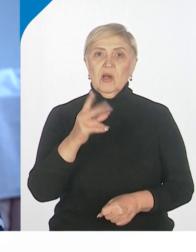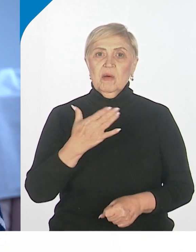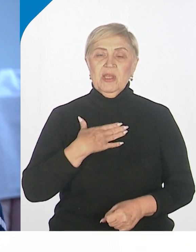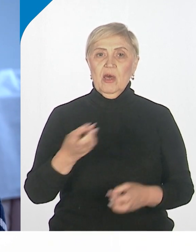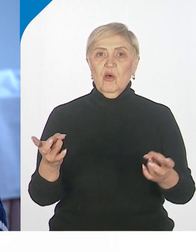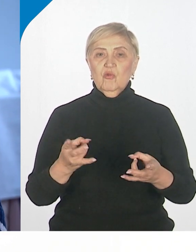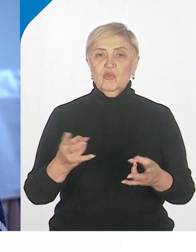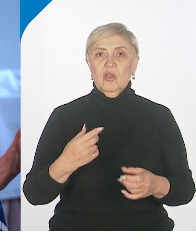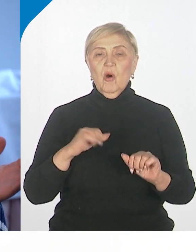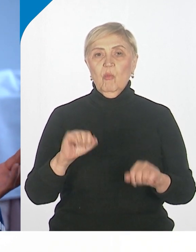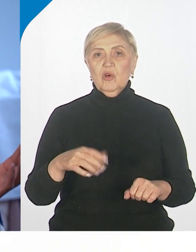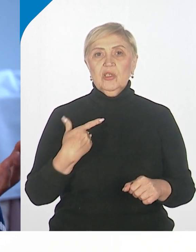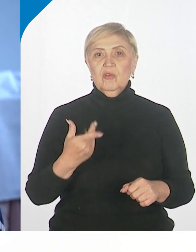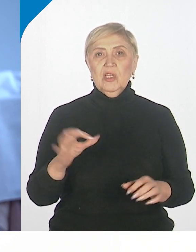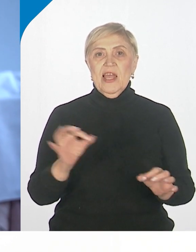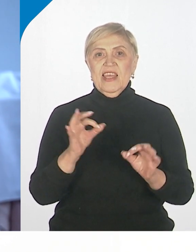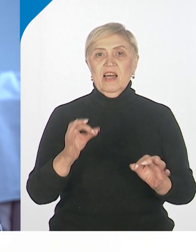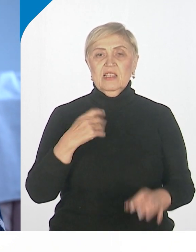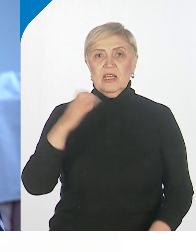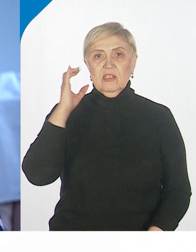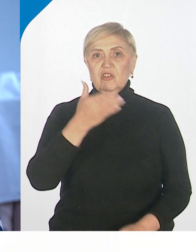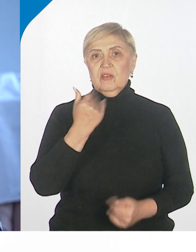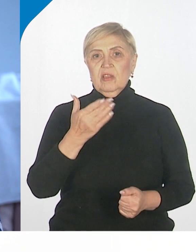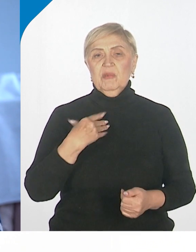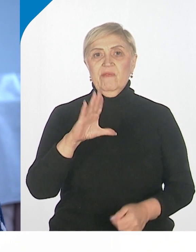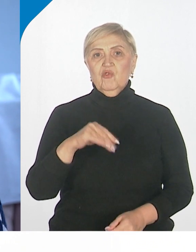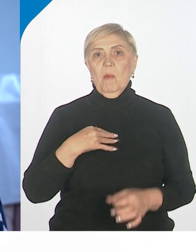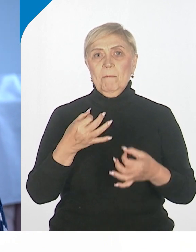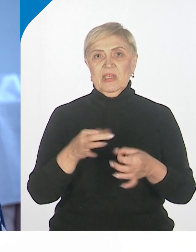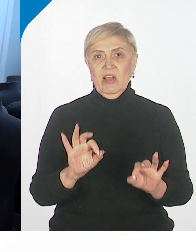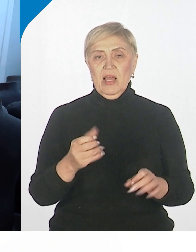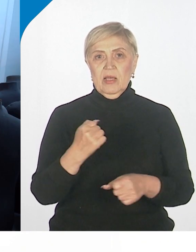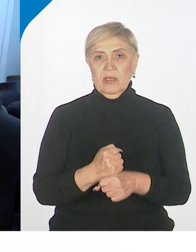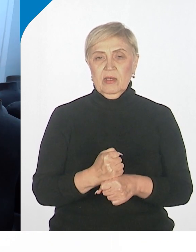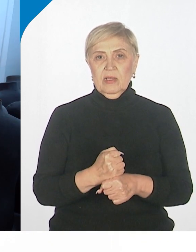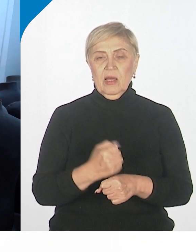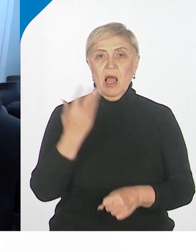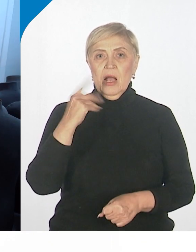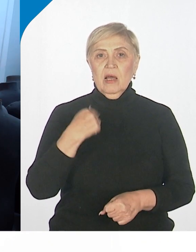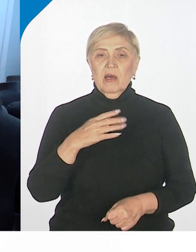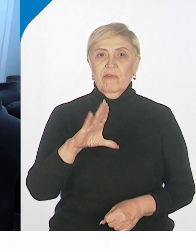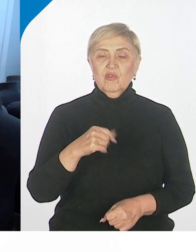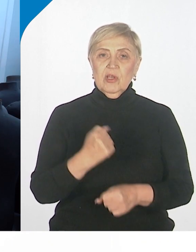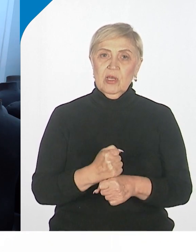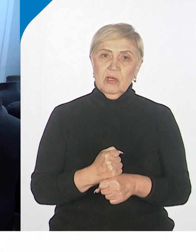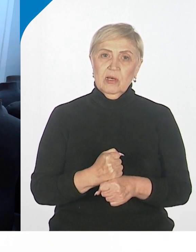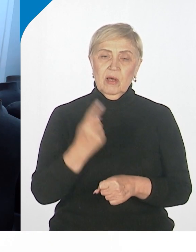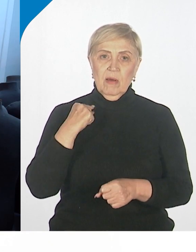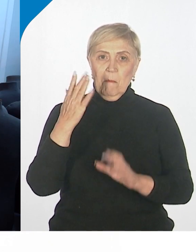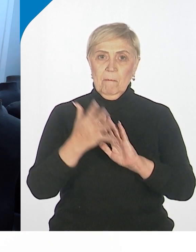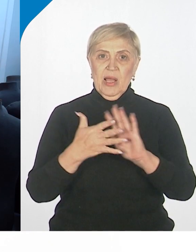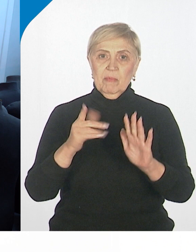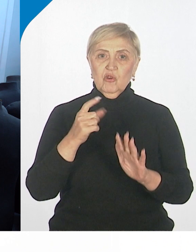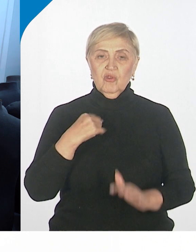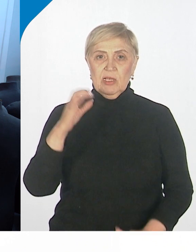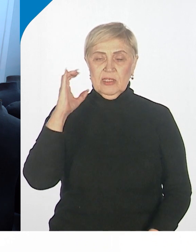Может быть, от того, что я никогда не слышал, мне все позволяли делать. И это как-то, когда я делал уже аппараты, понимаю, что я слышу,